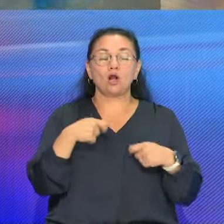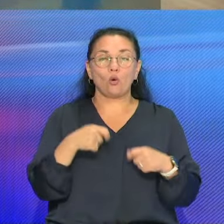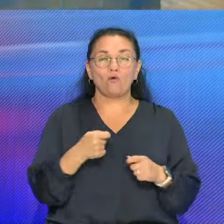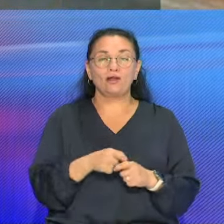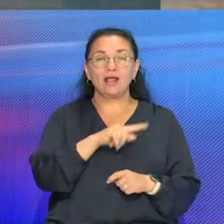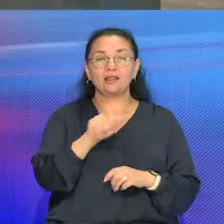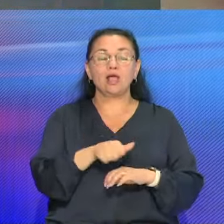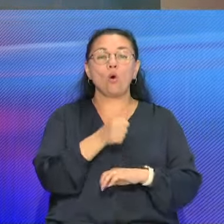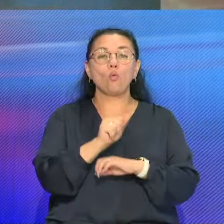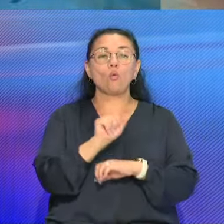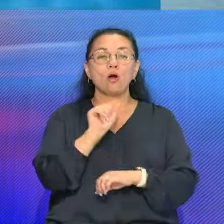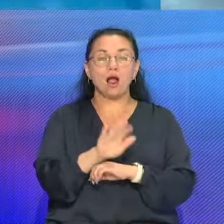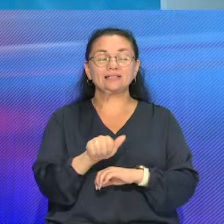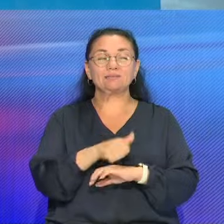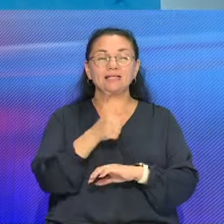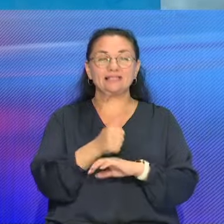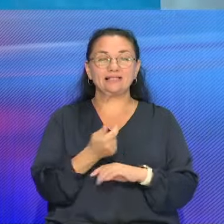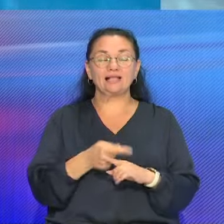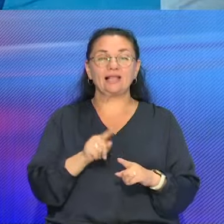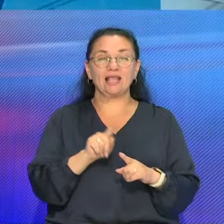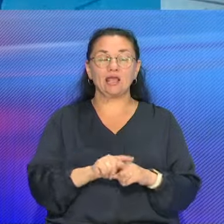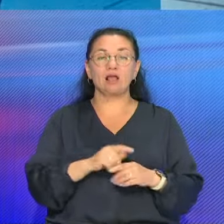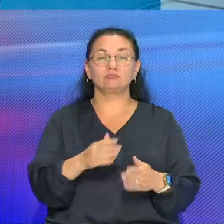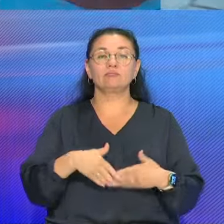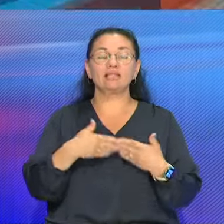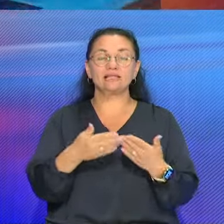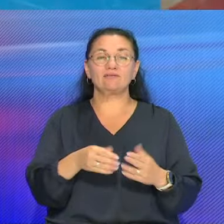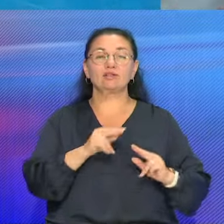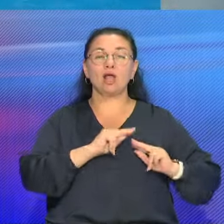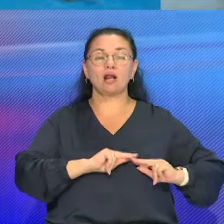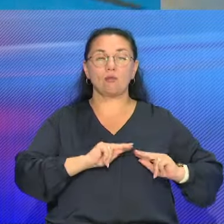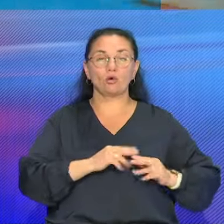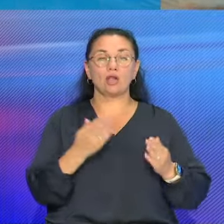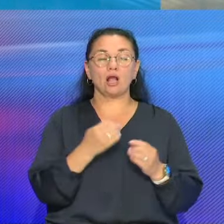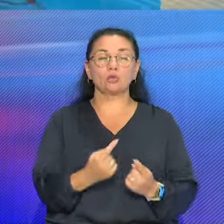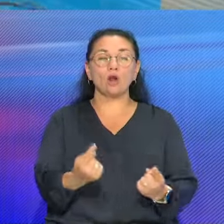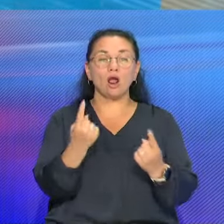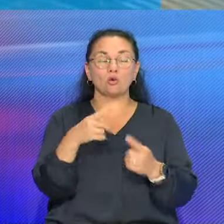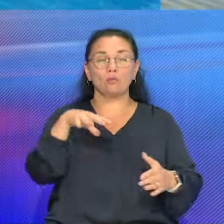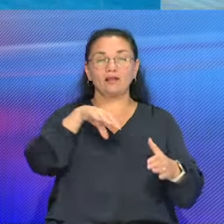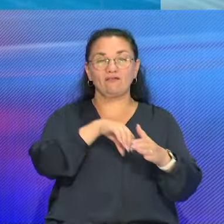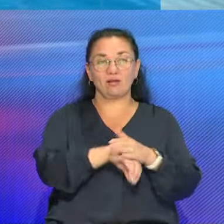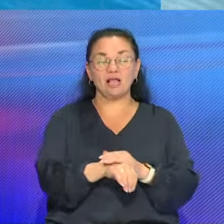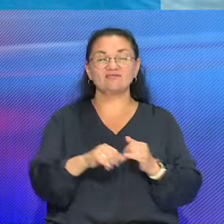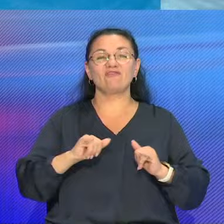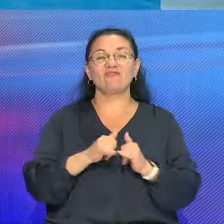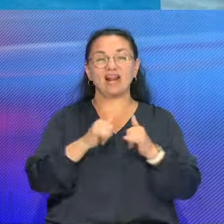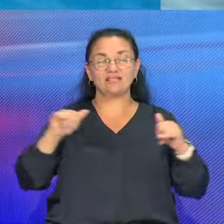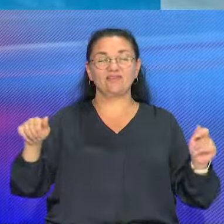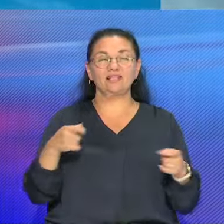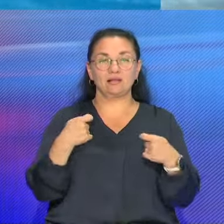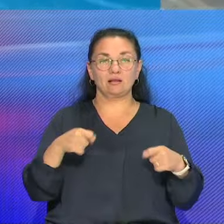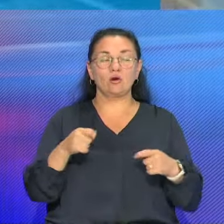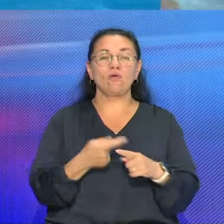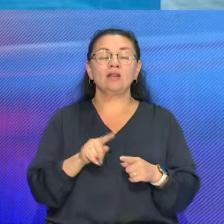указом президента. Его удостоиваются работники сферы, которые унесли значный вклад в развитие Галины. Горочистая церемония